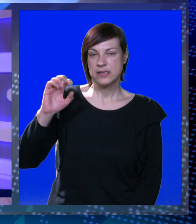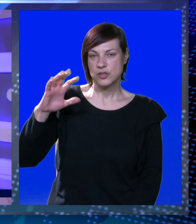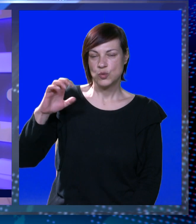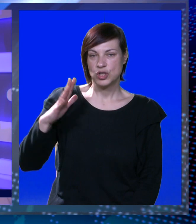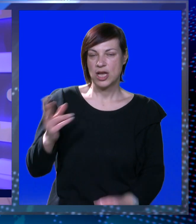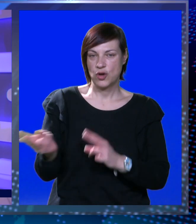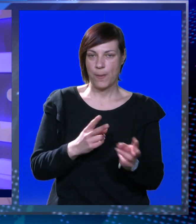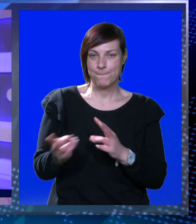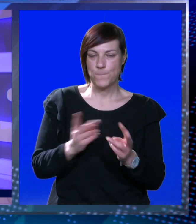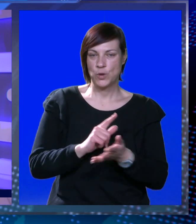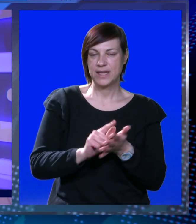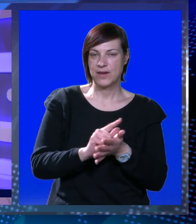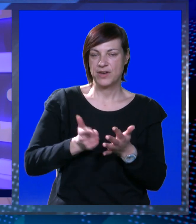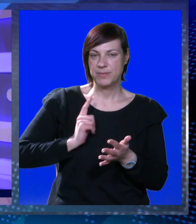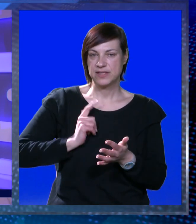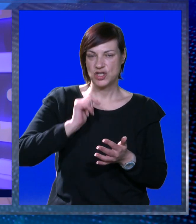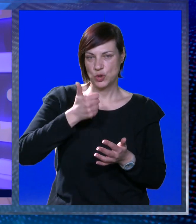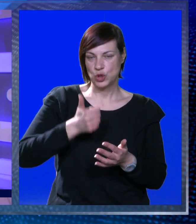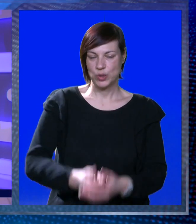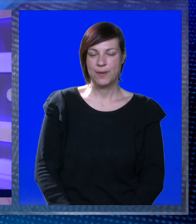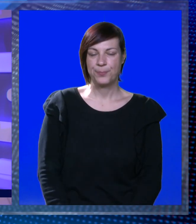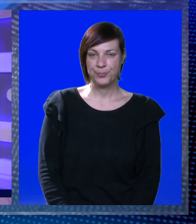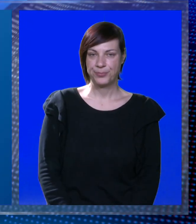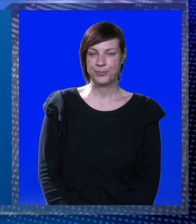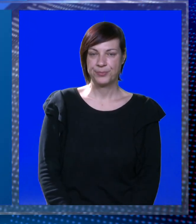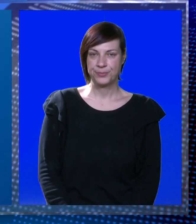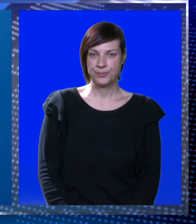Sunčano, ali i u zburu. Takvo vrijeme vas očekuje sutra.